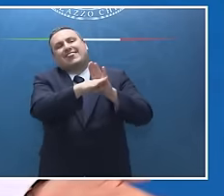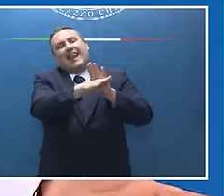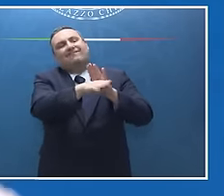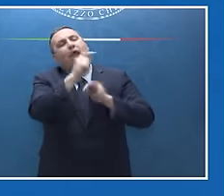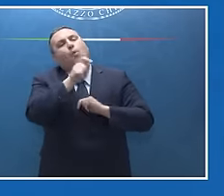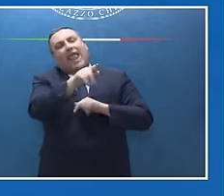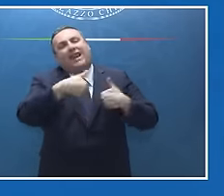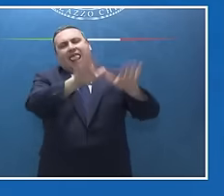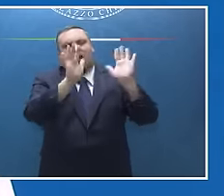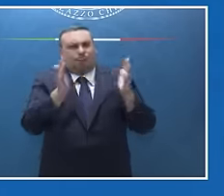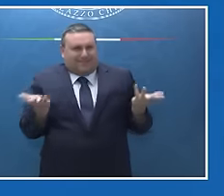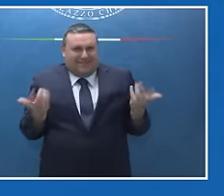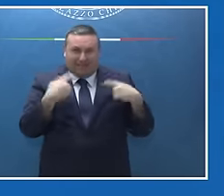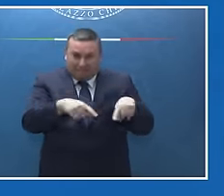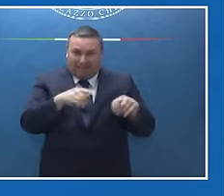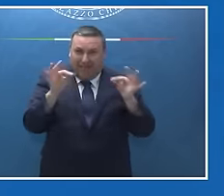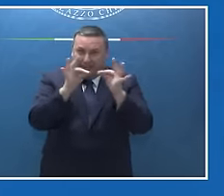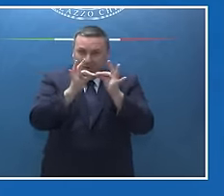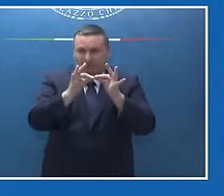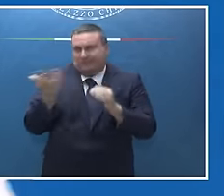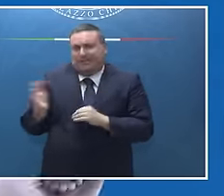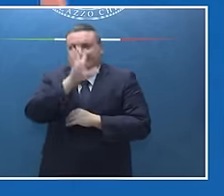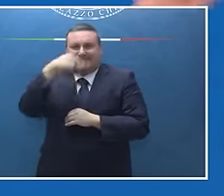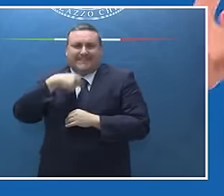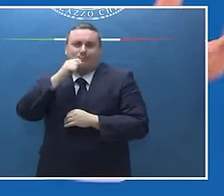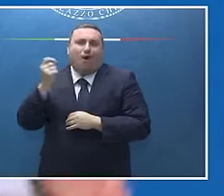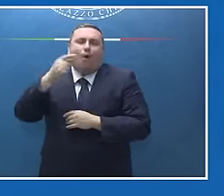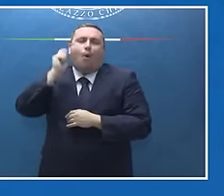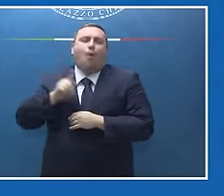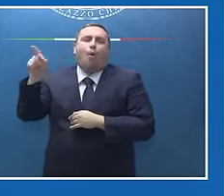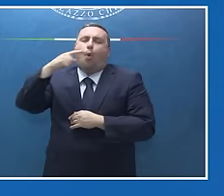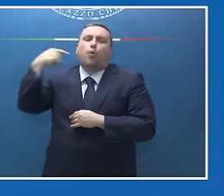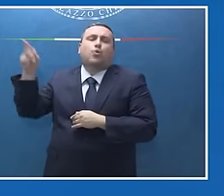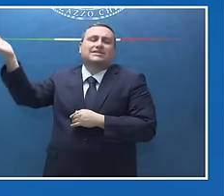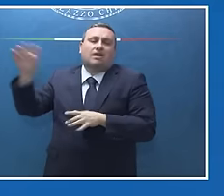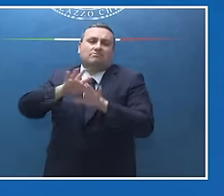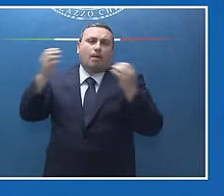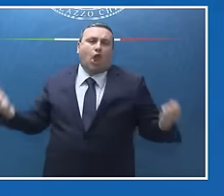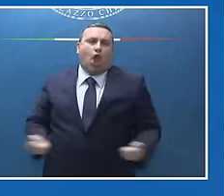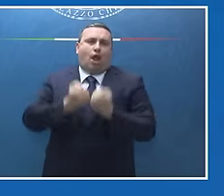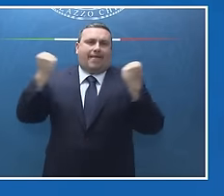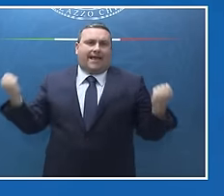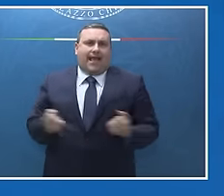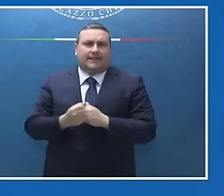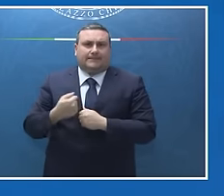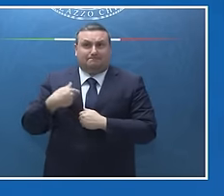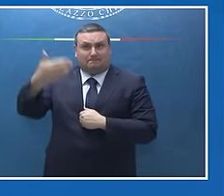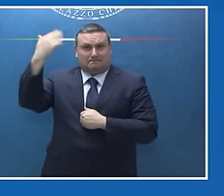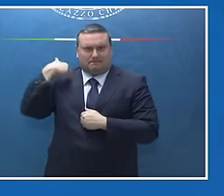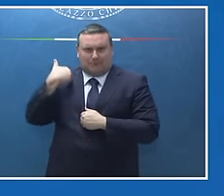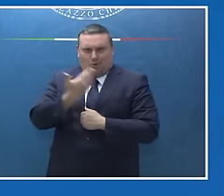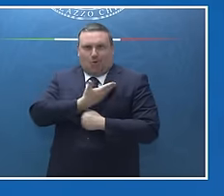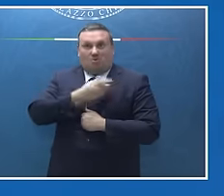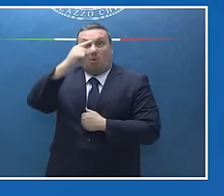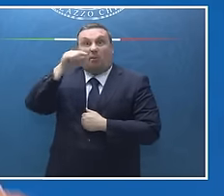mi pare più un'iniziativa di propaganda per non lasciare il tema. Diciamo, io rimasi molto colpita quando il